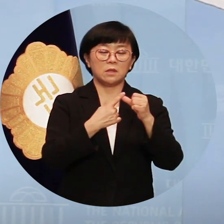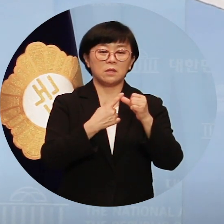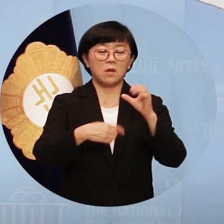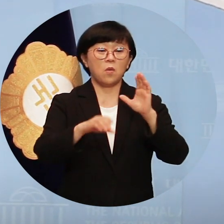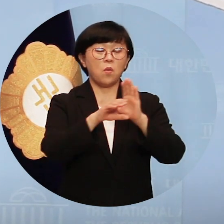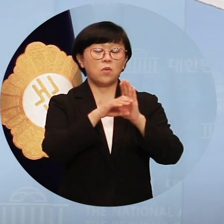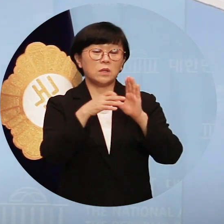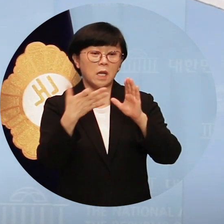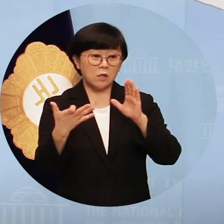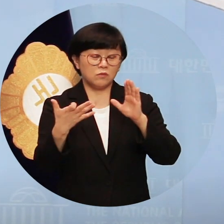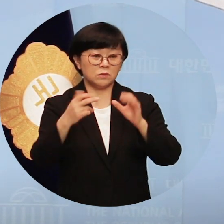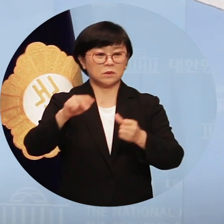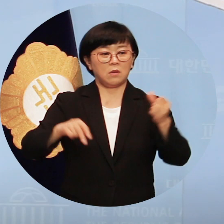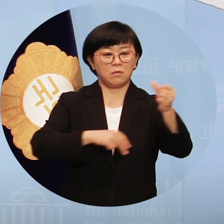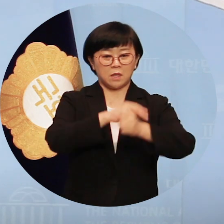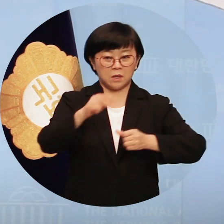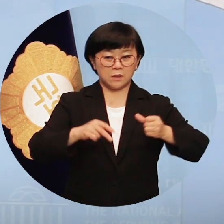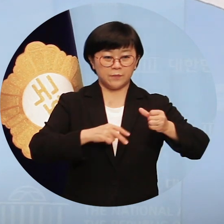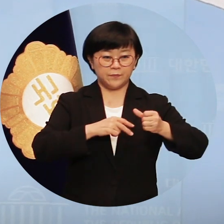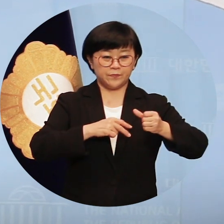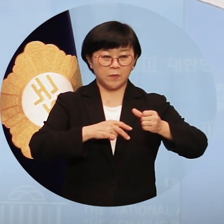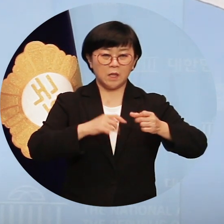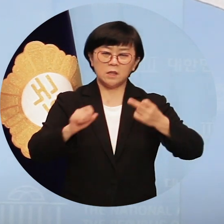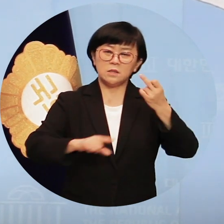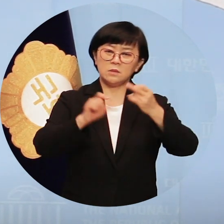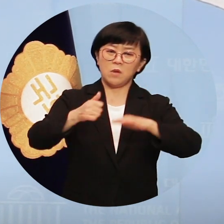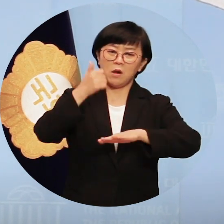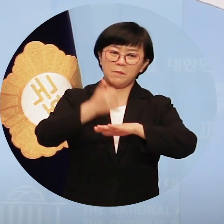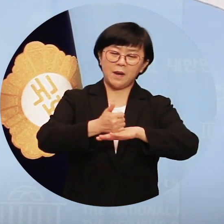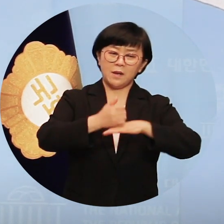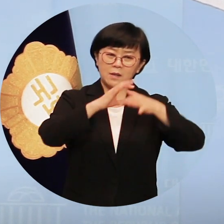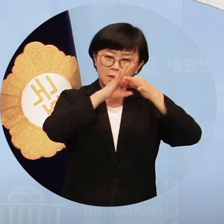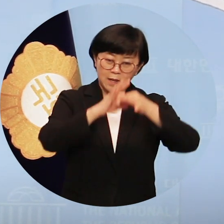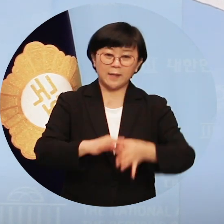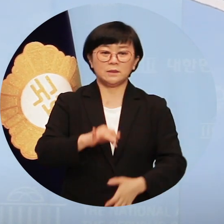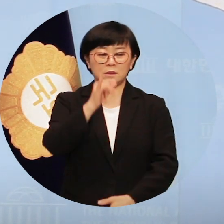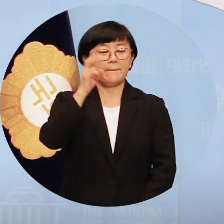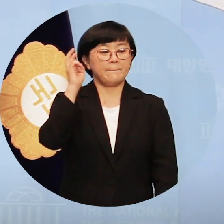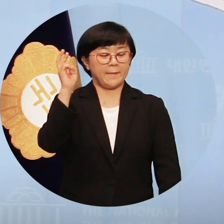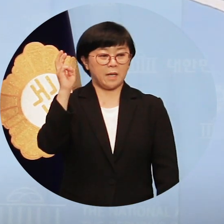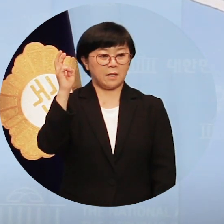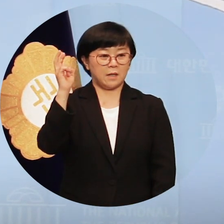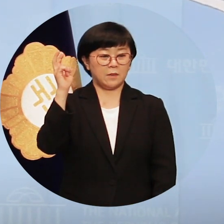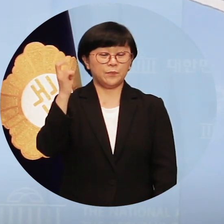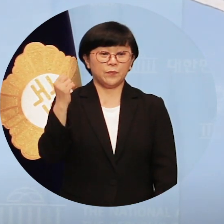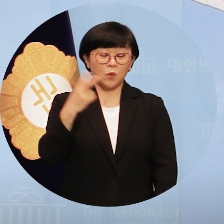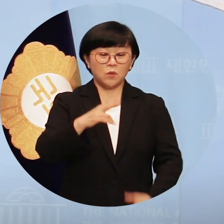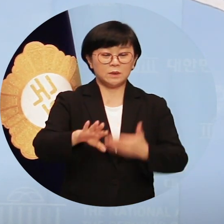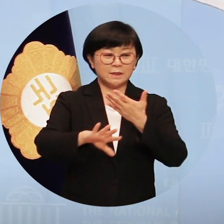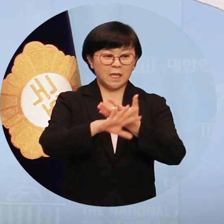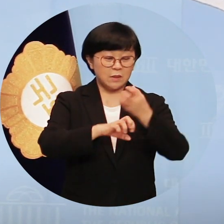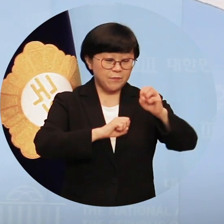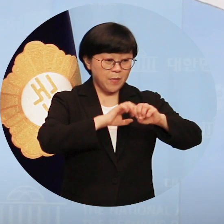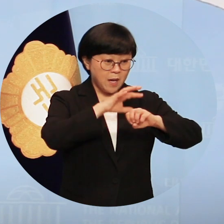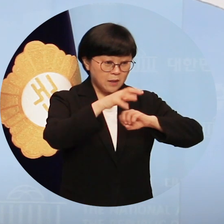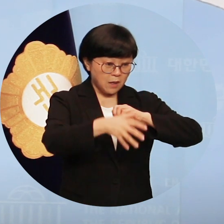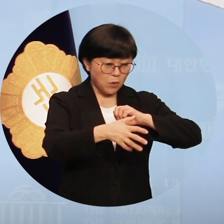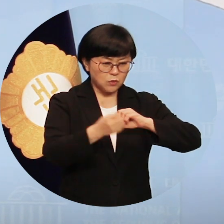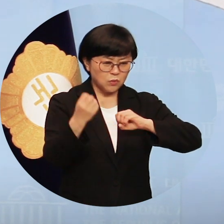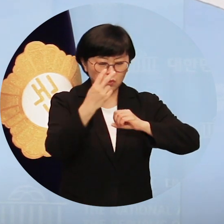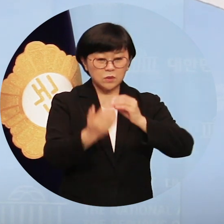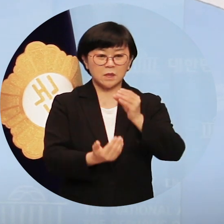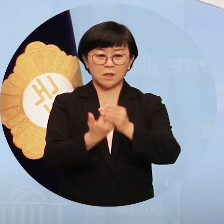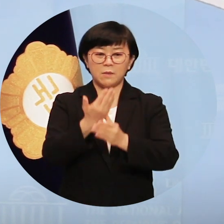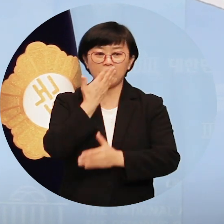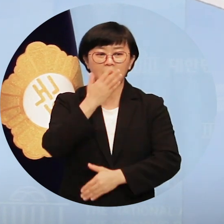코로나19의 경우 최소 연말까지 지속될 것으로 예측되고 있고 또 다른 팬데믹이 반복될 가능성이